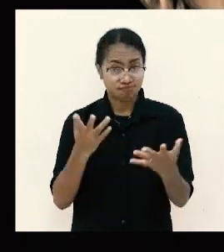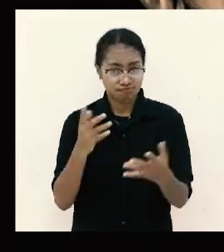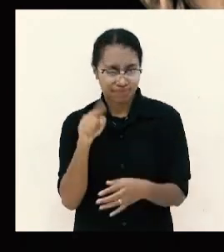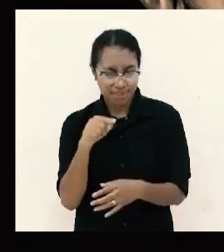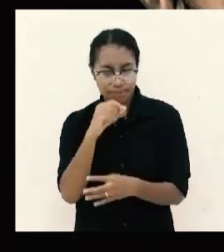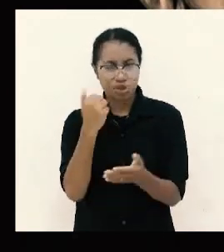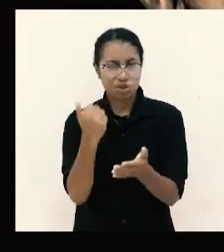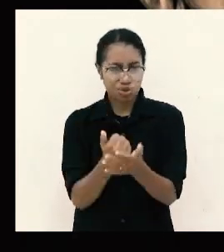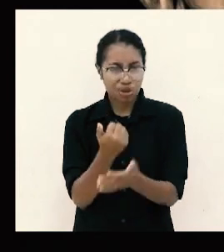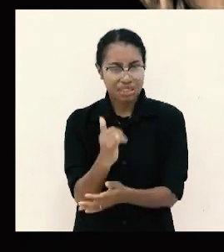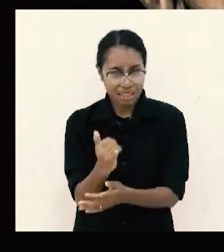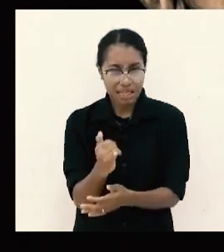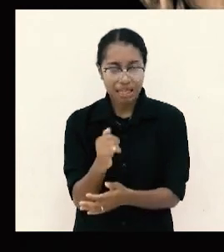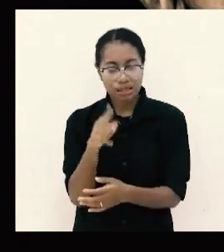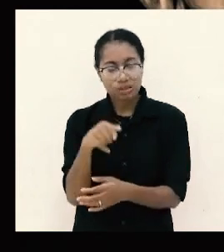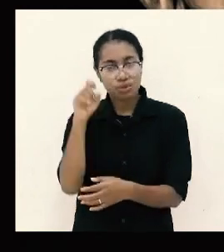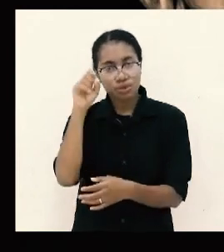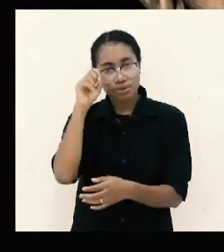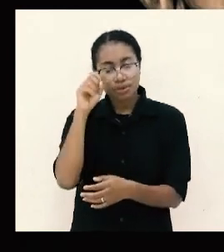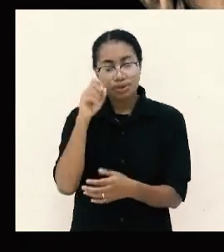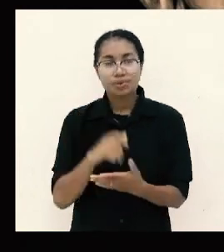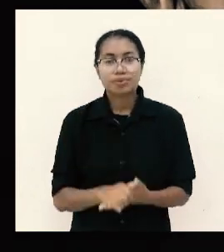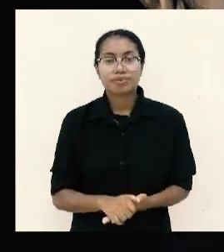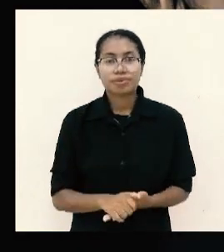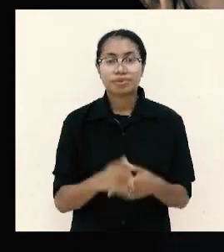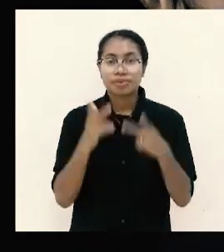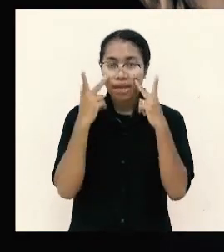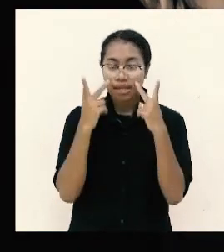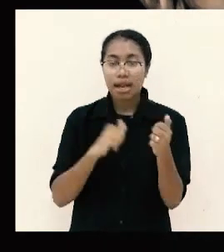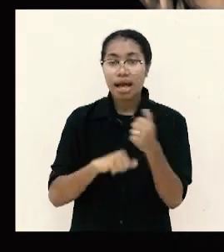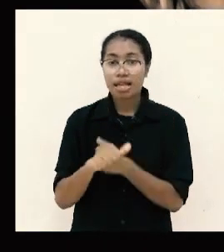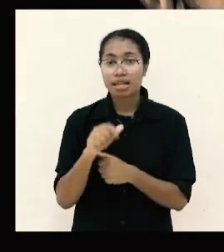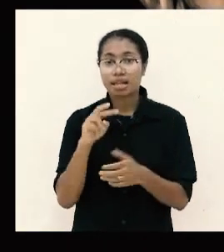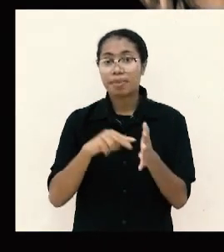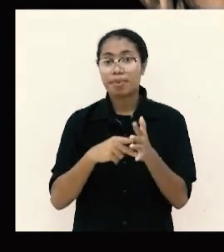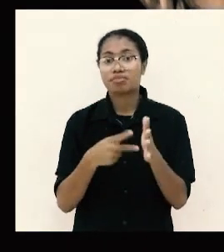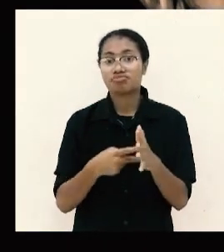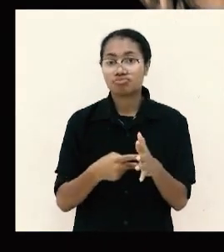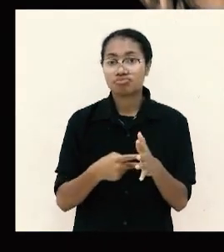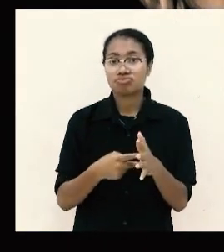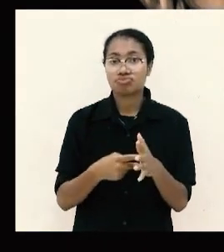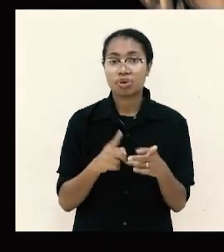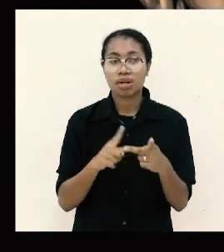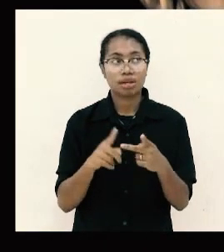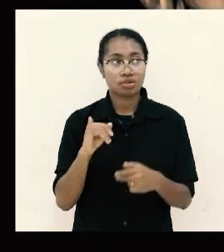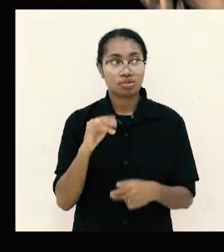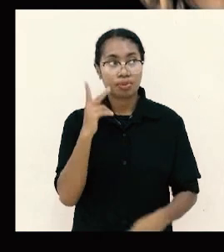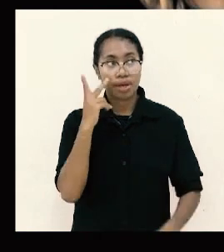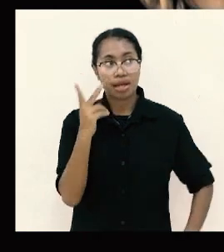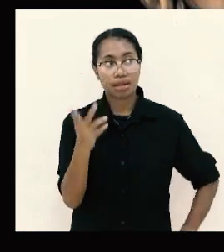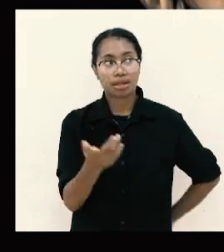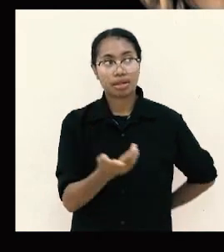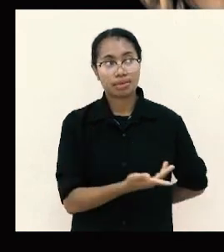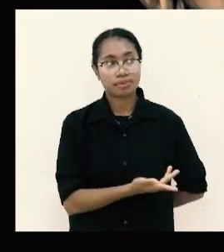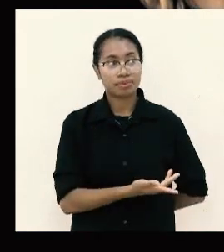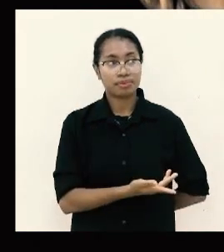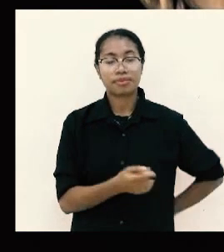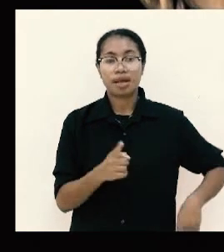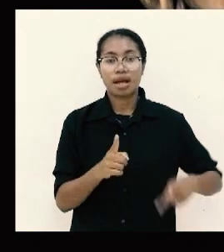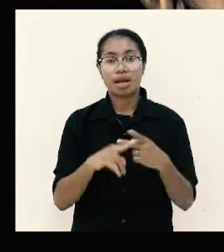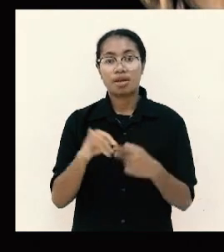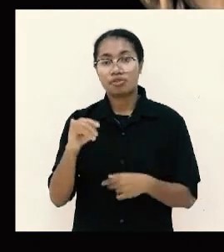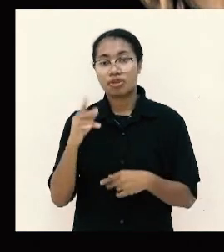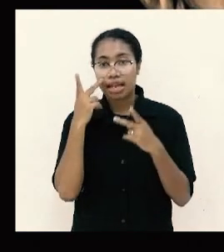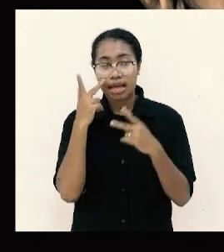juga perhatikan ayat itu dalam terjemahan NIV di dalam NIV ada